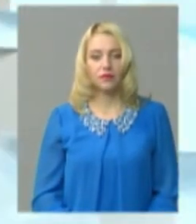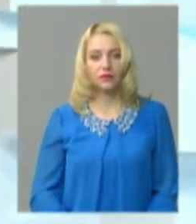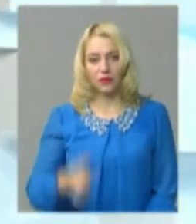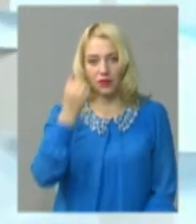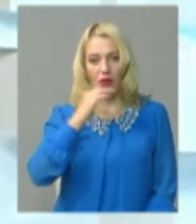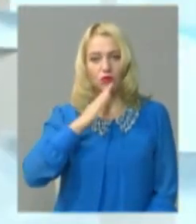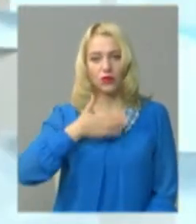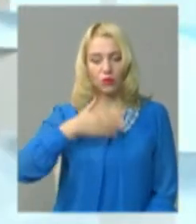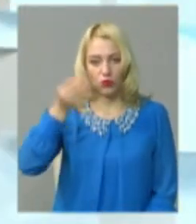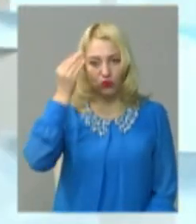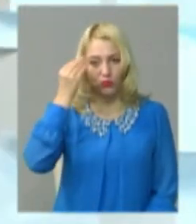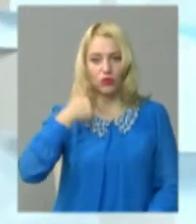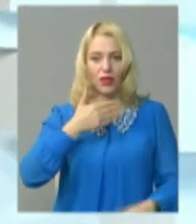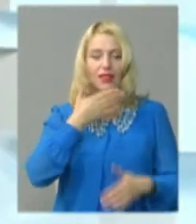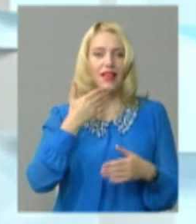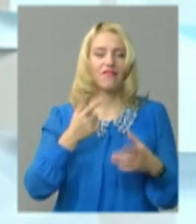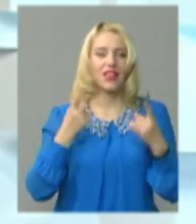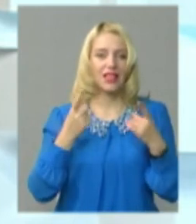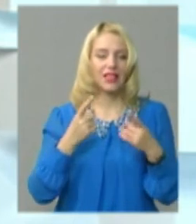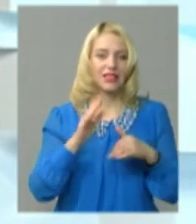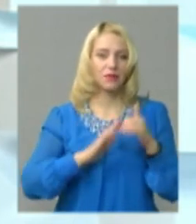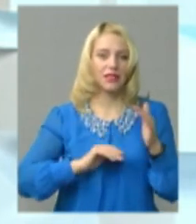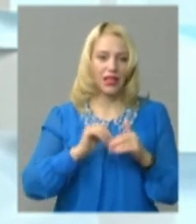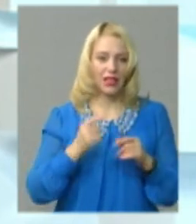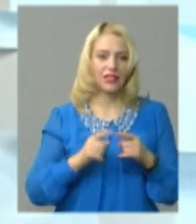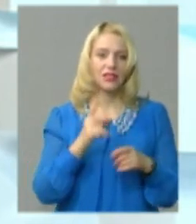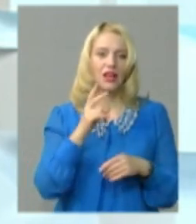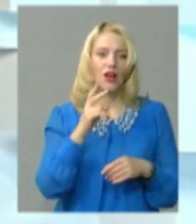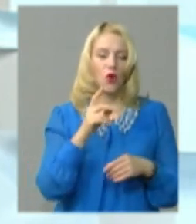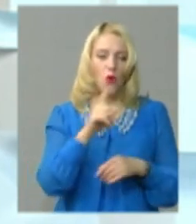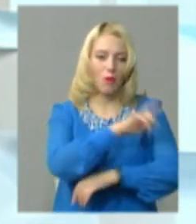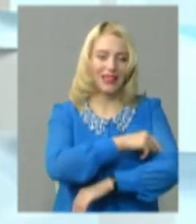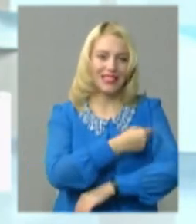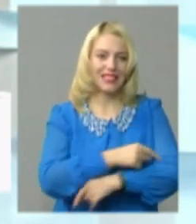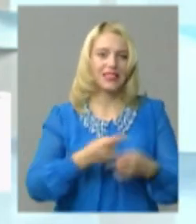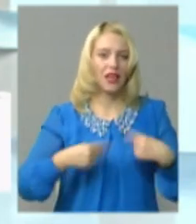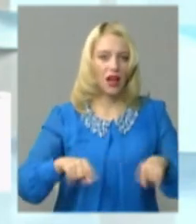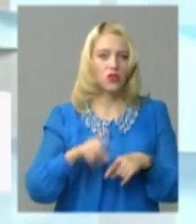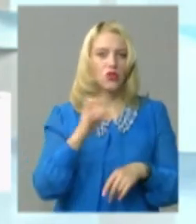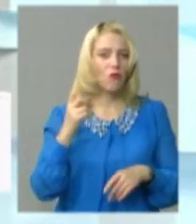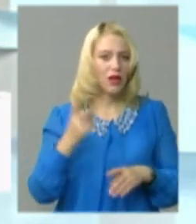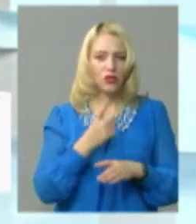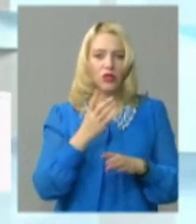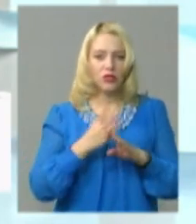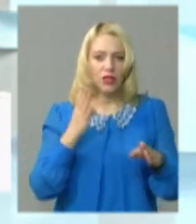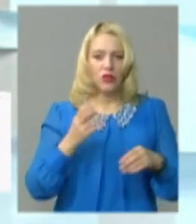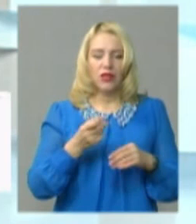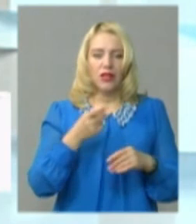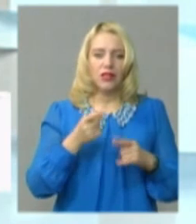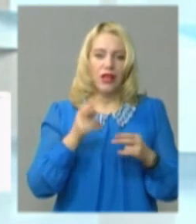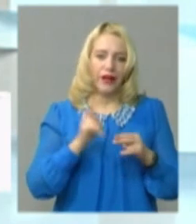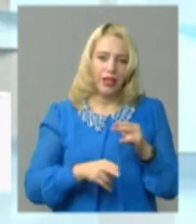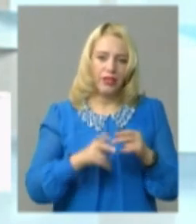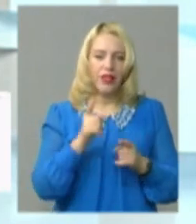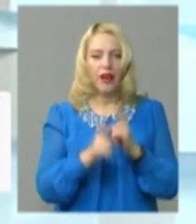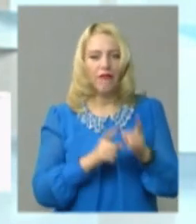На мою думку, я не великий спеціаліст в медицинській галузі. Але, в першу чергу, не закінчена реформа, чи вона